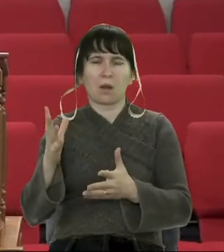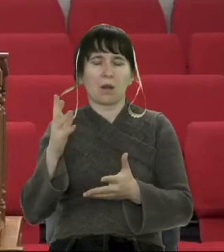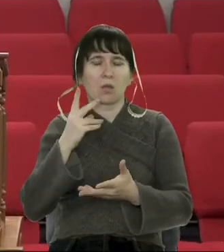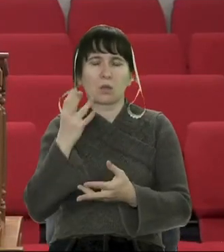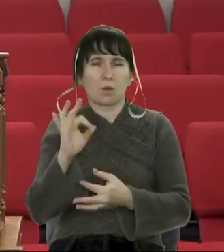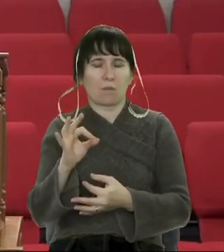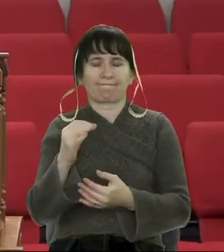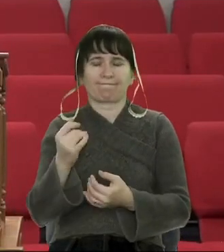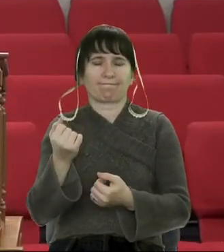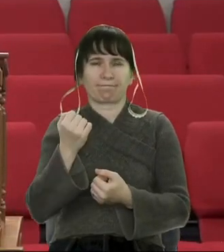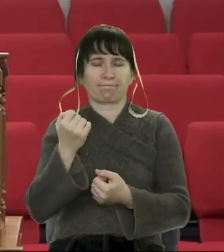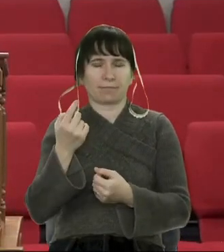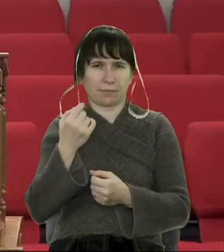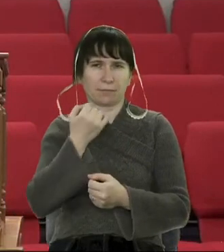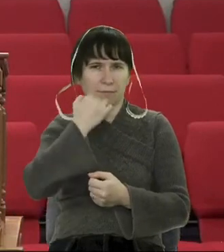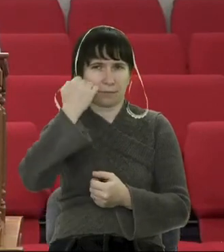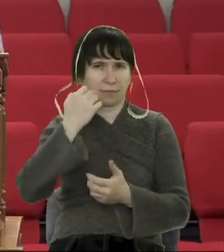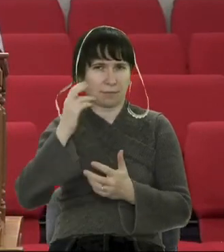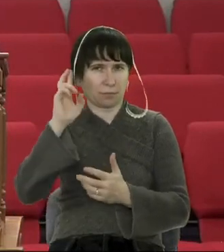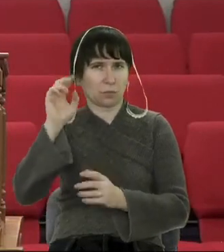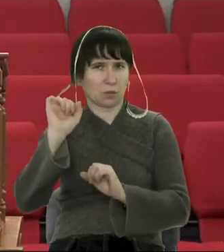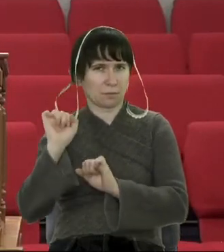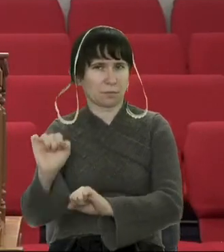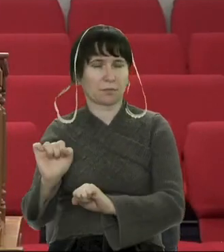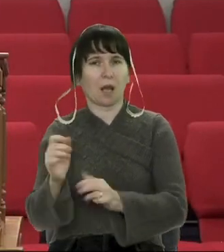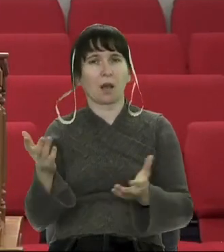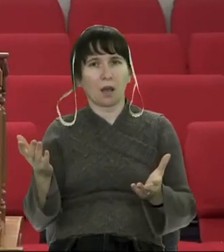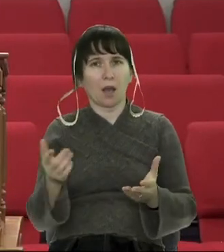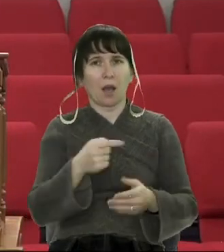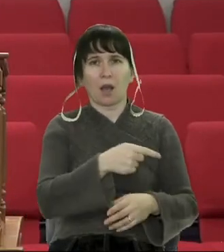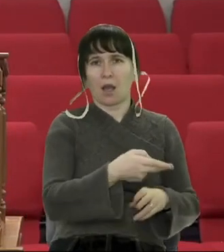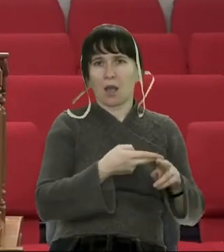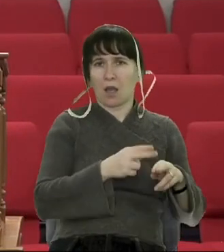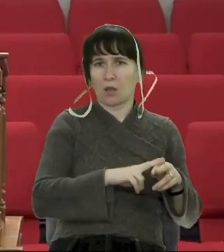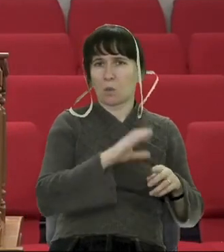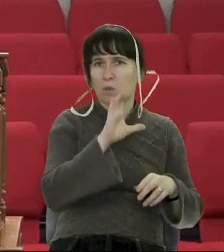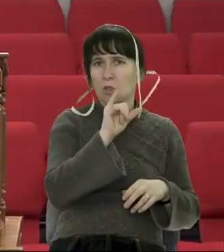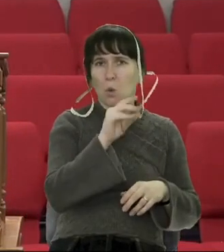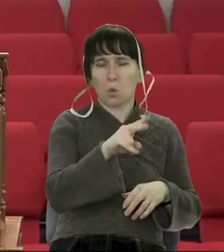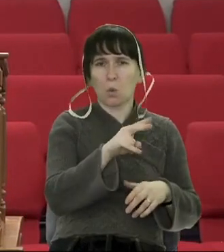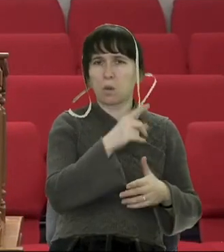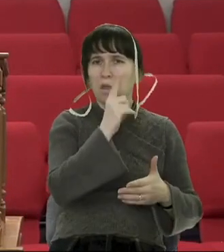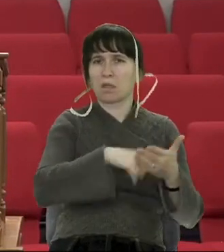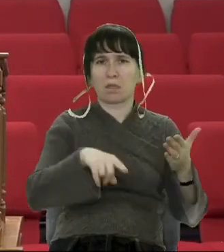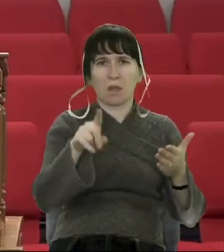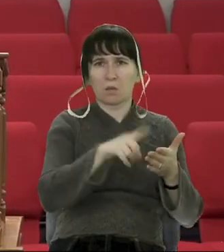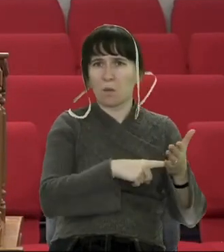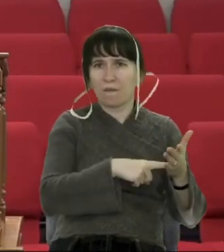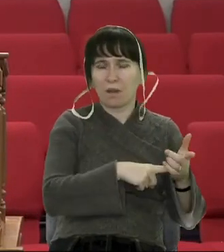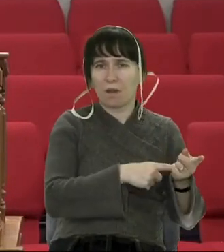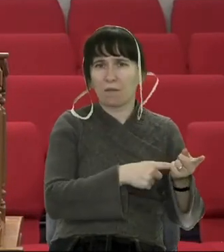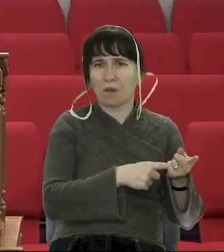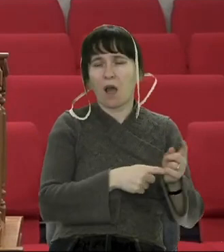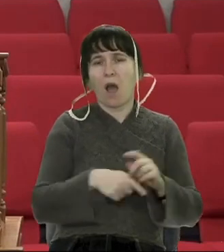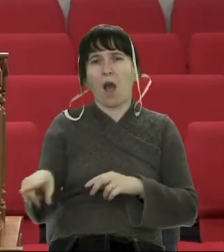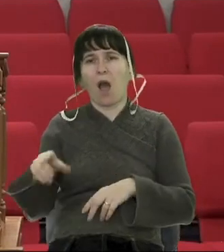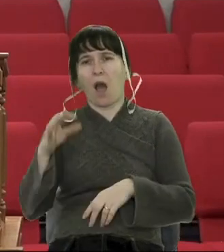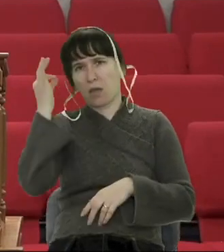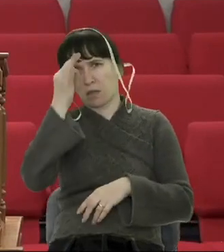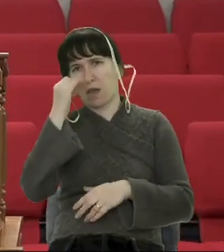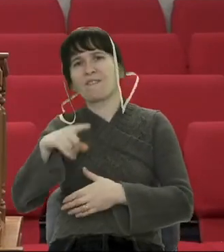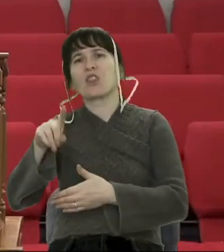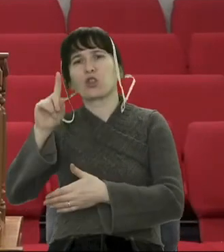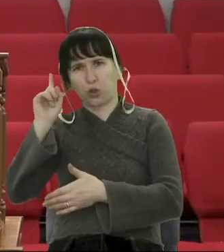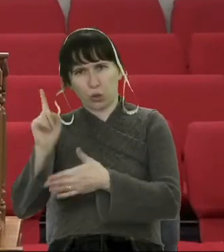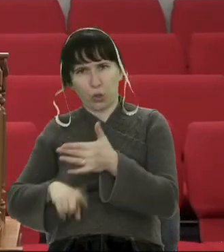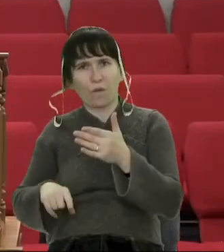позиції. Один не довіряє, а інший довіряє. І ми задавались питанням, тож, якою позицією